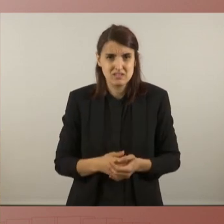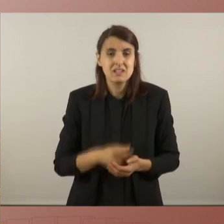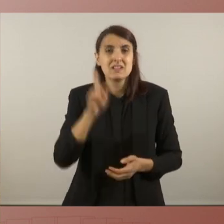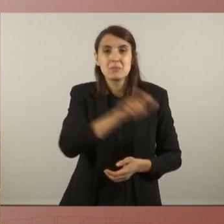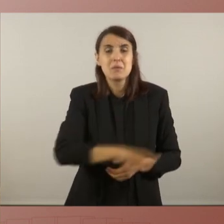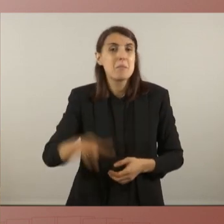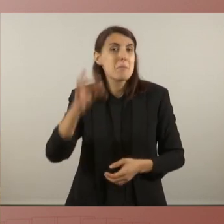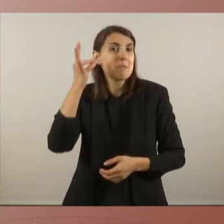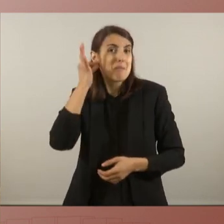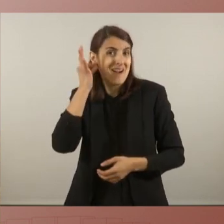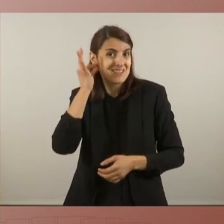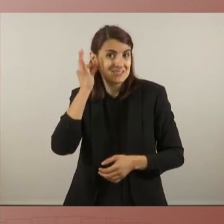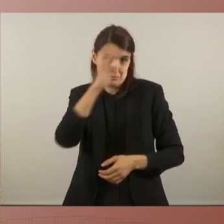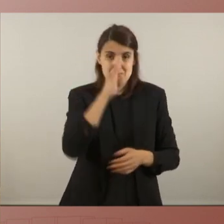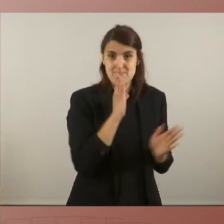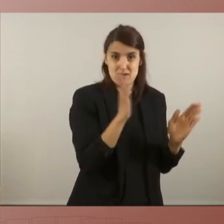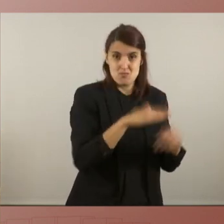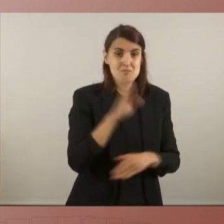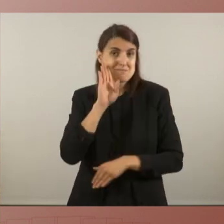monoparentals estan